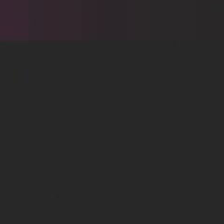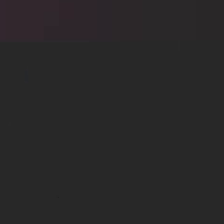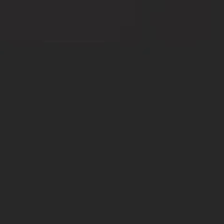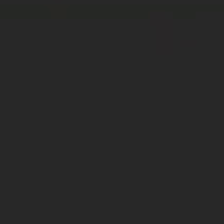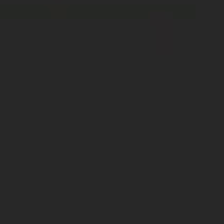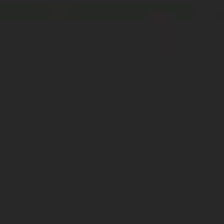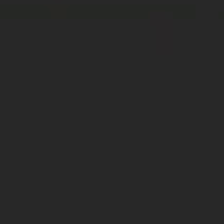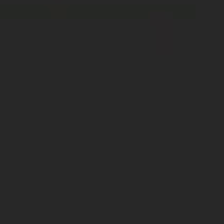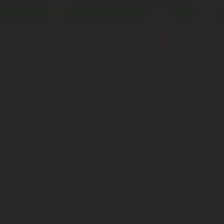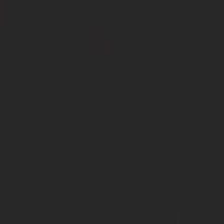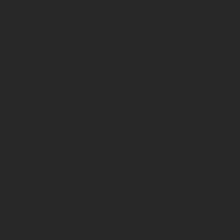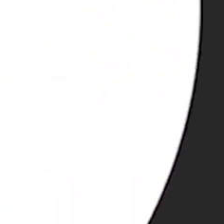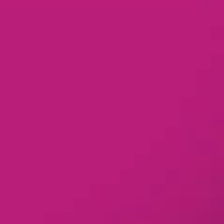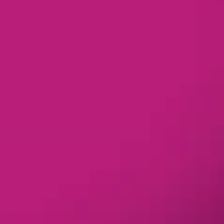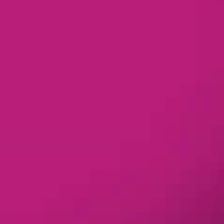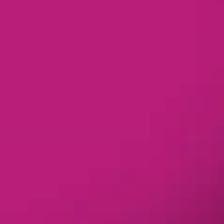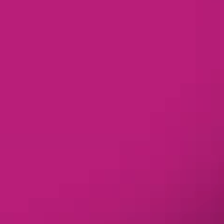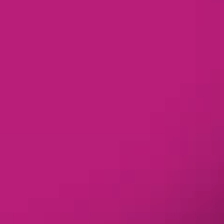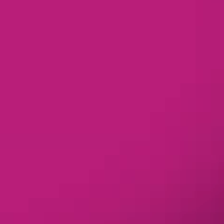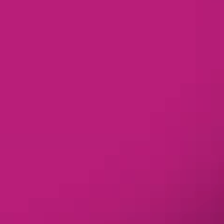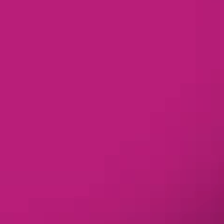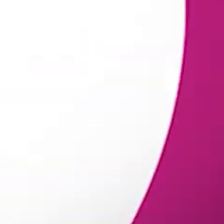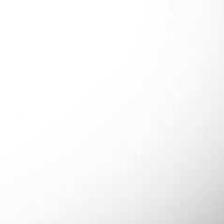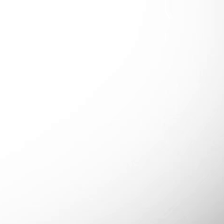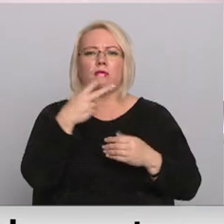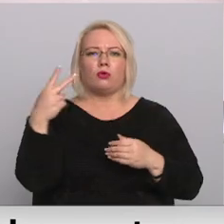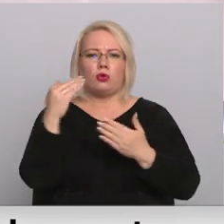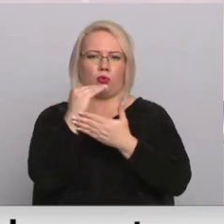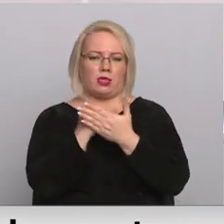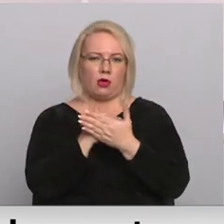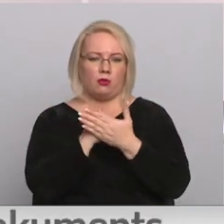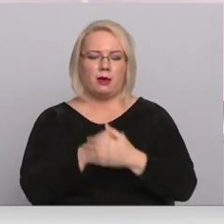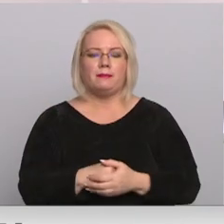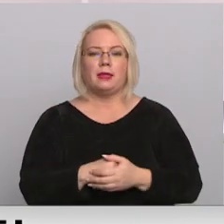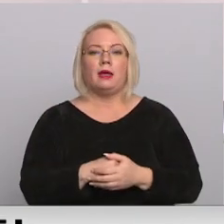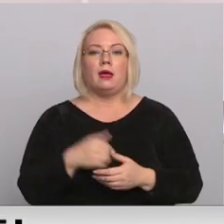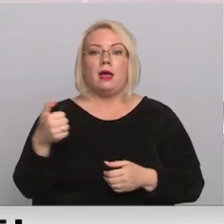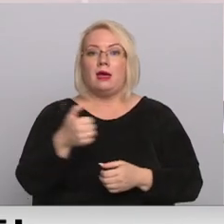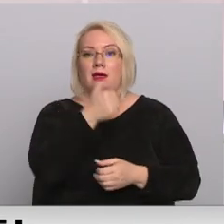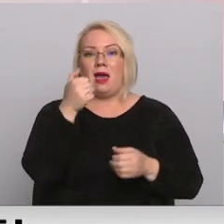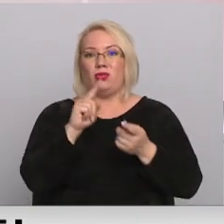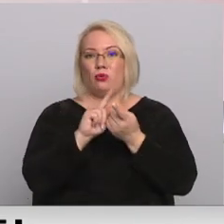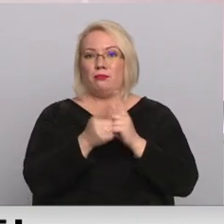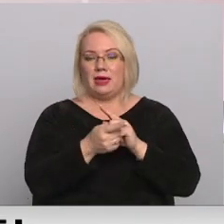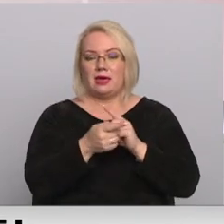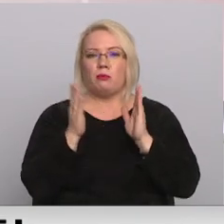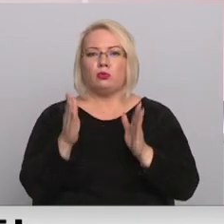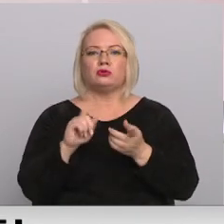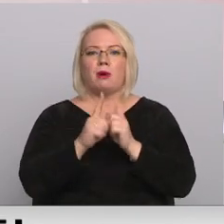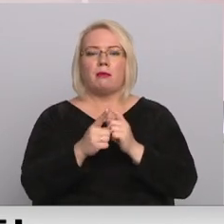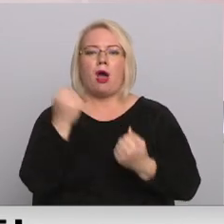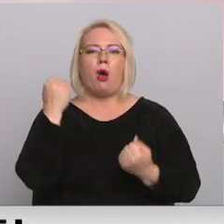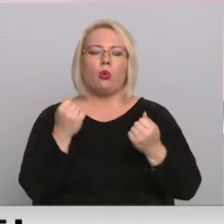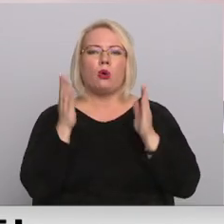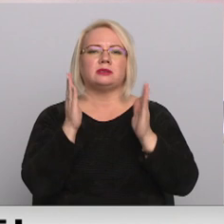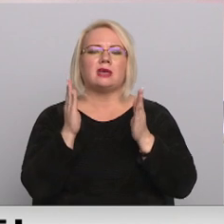Re, viss ēters ir te! Gadu mija nesīs pārmaiņas valsts autoceļu būvē un